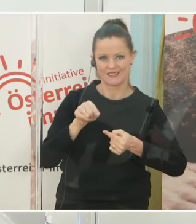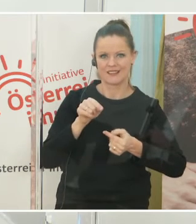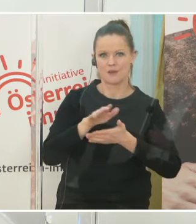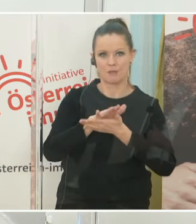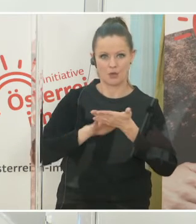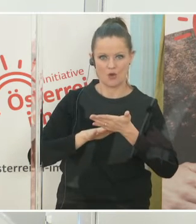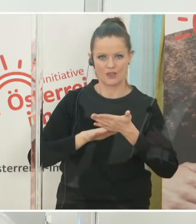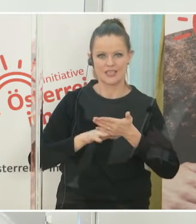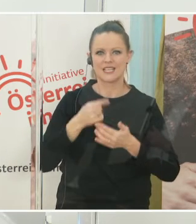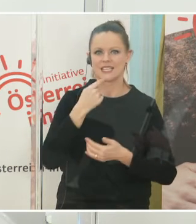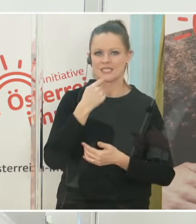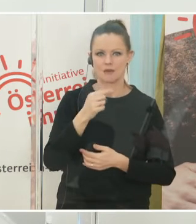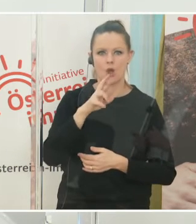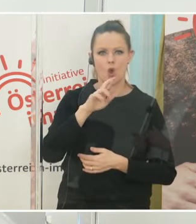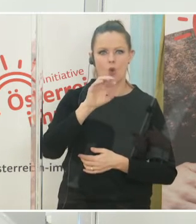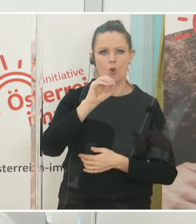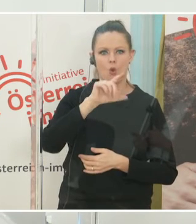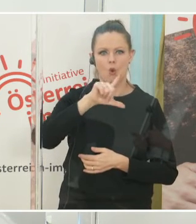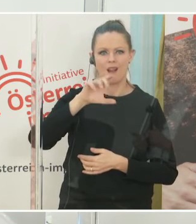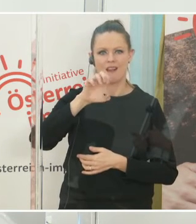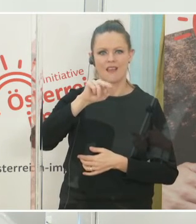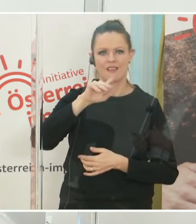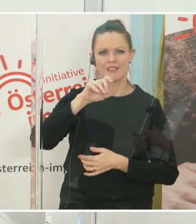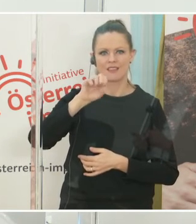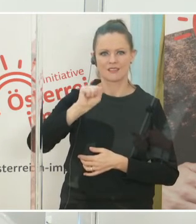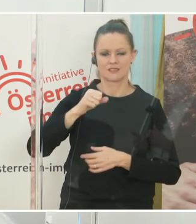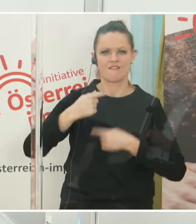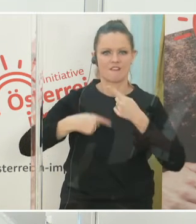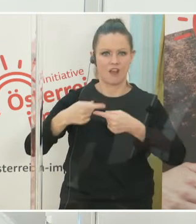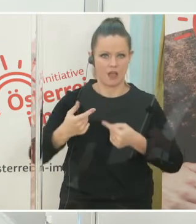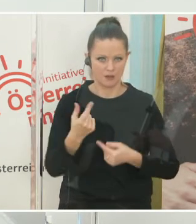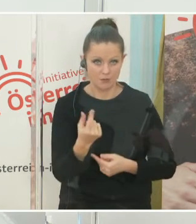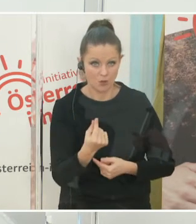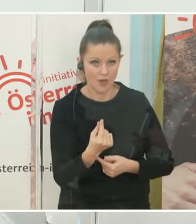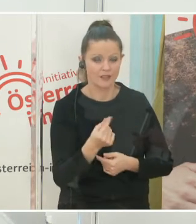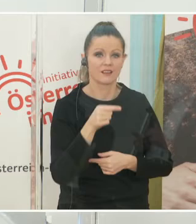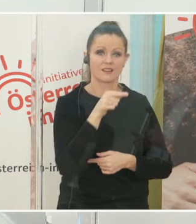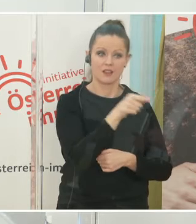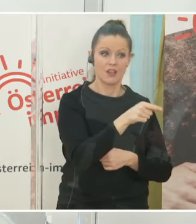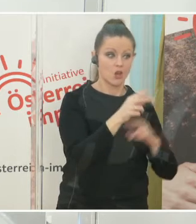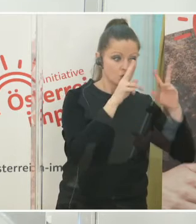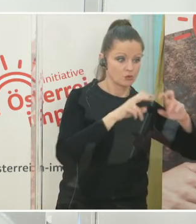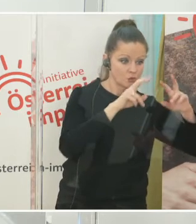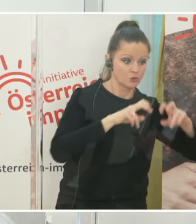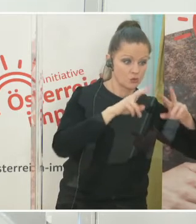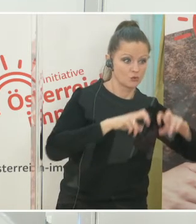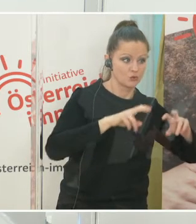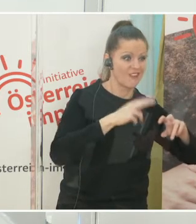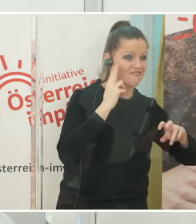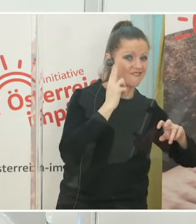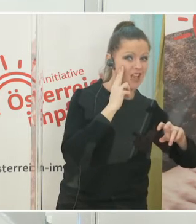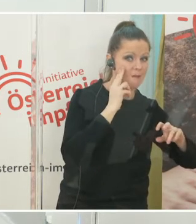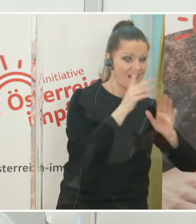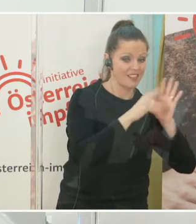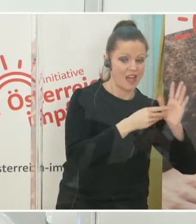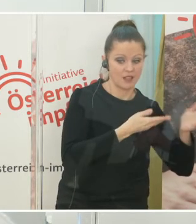Man nennt das ein sogenanntes rollendes Verfahren. Das heißt, dass schon während den Studien die Firmen ihre Daten liefern konnten